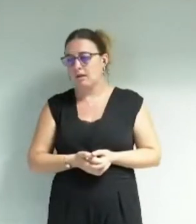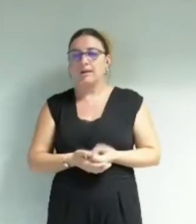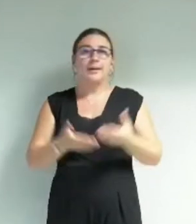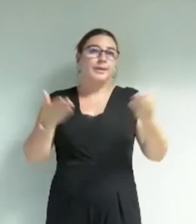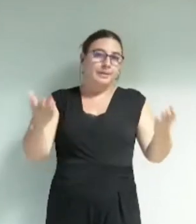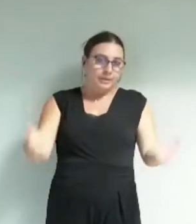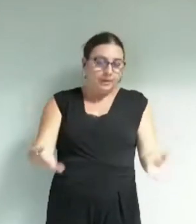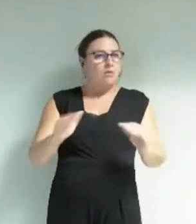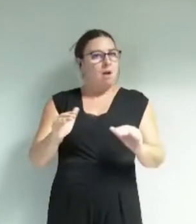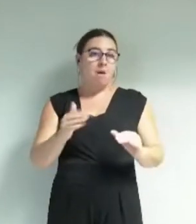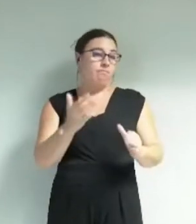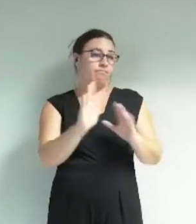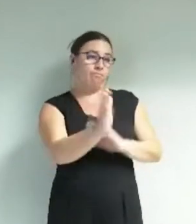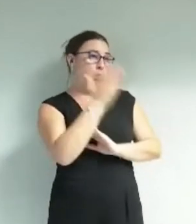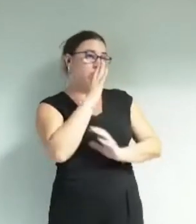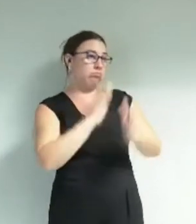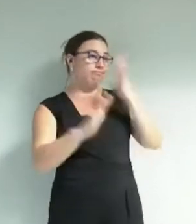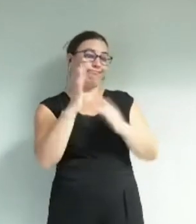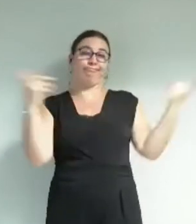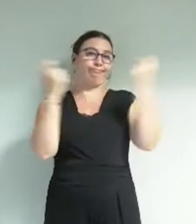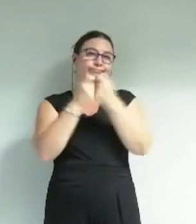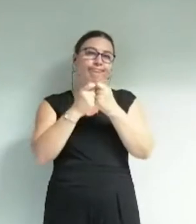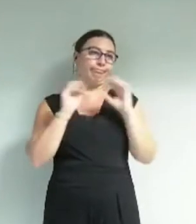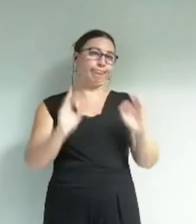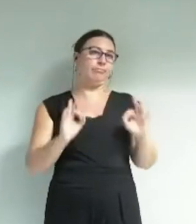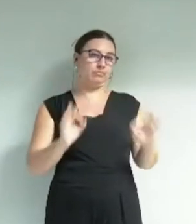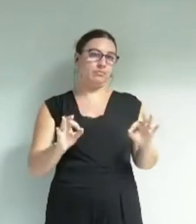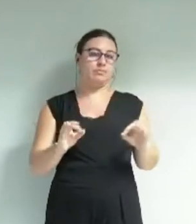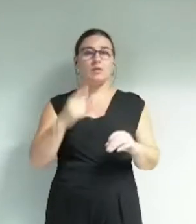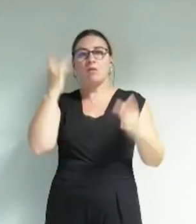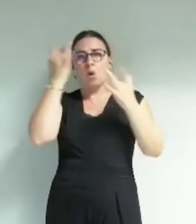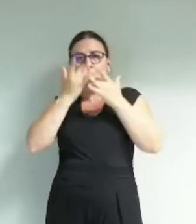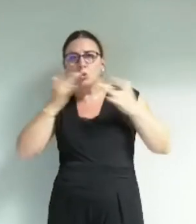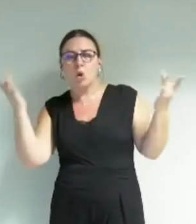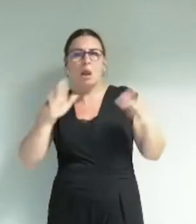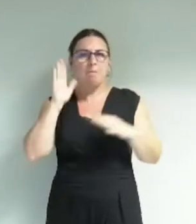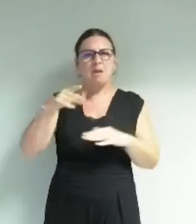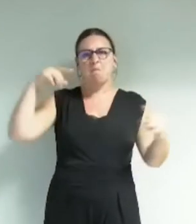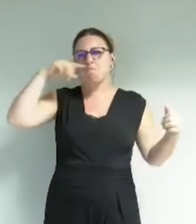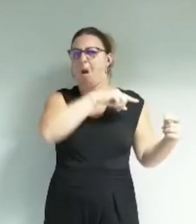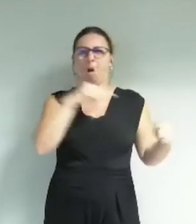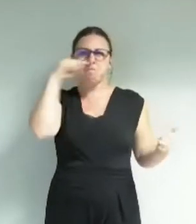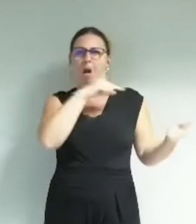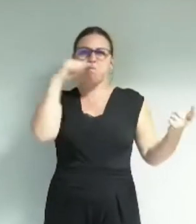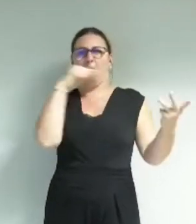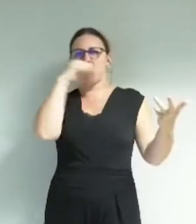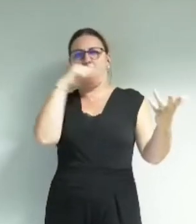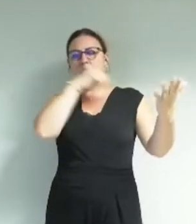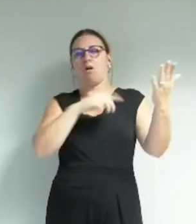même, le ton est donné. Ce projet culturel sera un ramassis de poncifs mensongers. Mais passons.